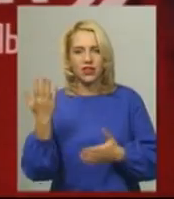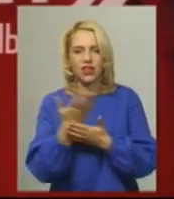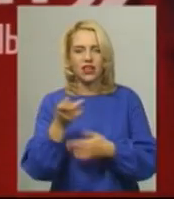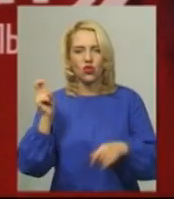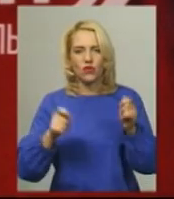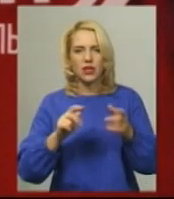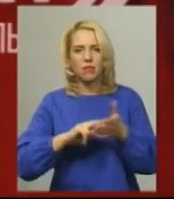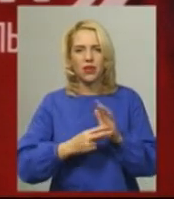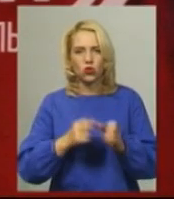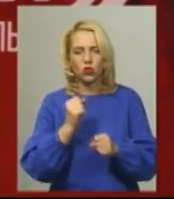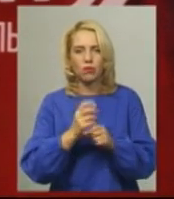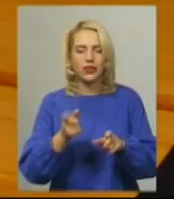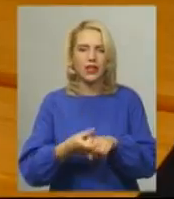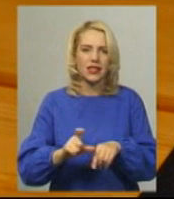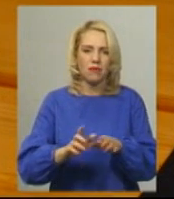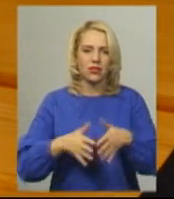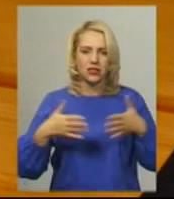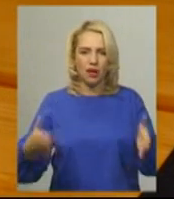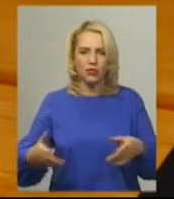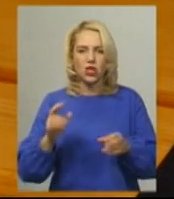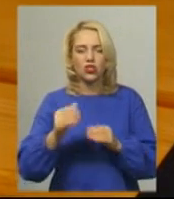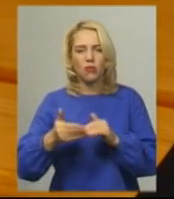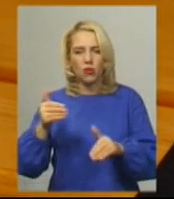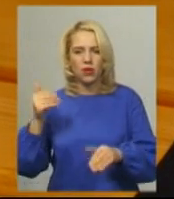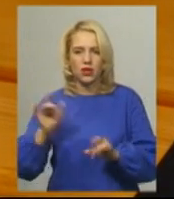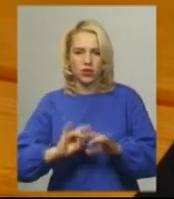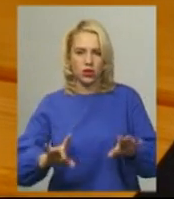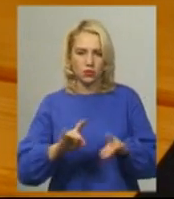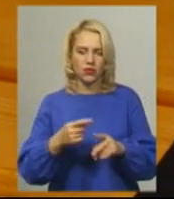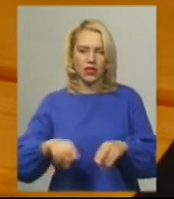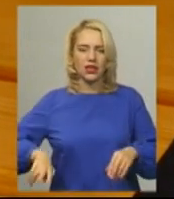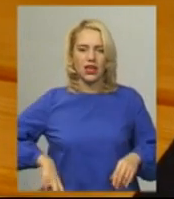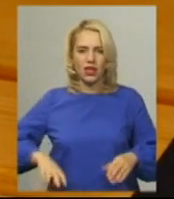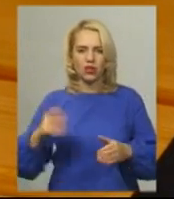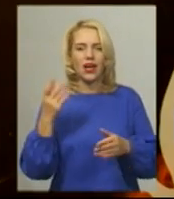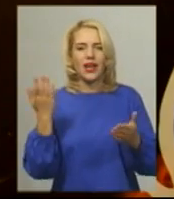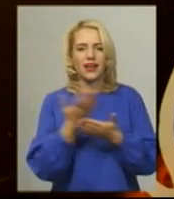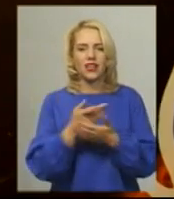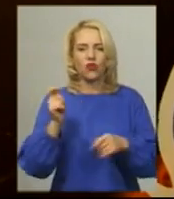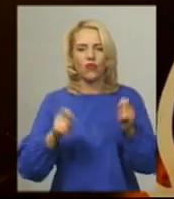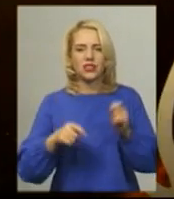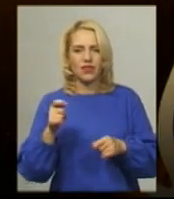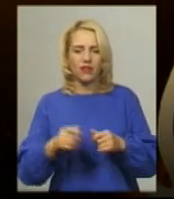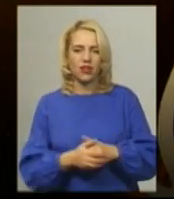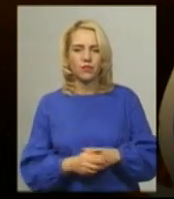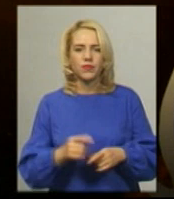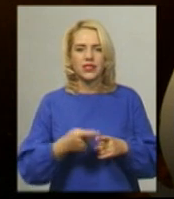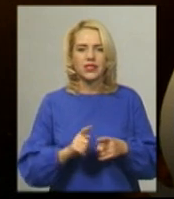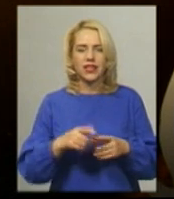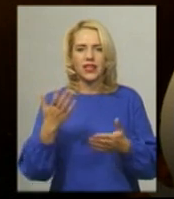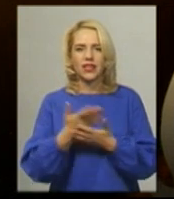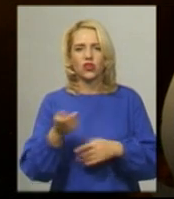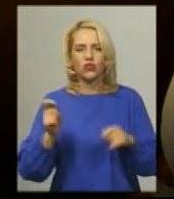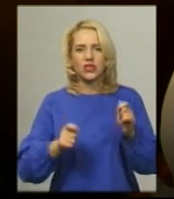зробити масштабнішим, ніж попередні, розповідає директор міжнародного кінофестивалю «Бруківка» Андрій Заяць. Третій міжнародний кінофестиваль «Бруківка»